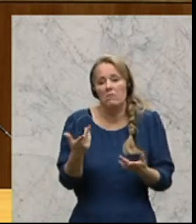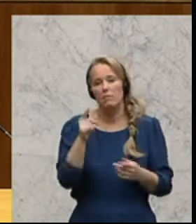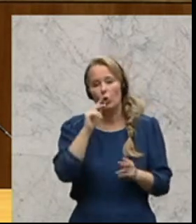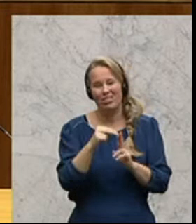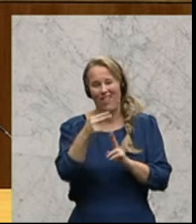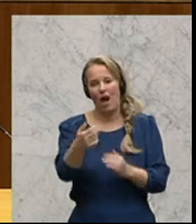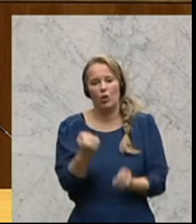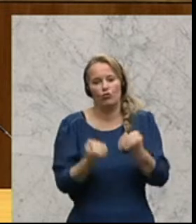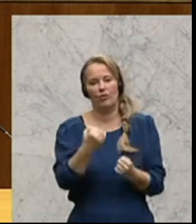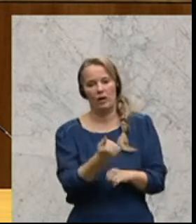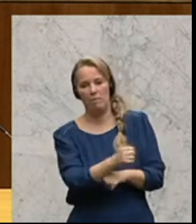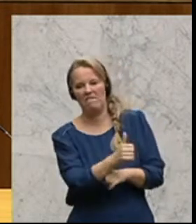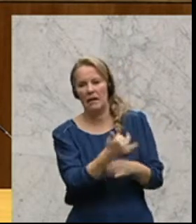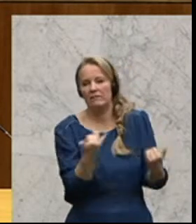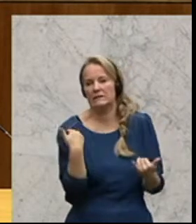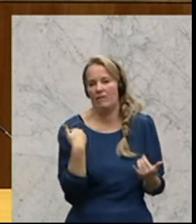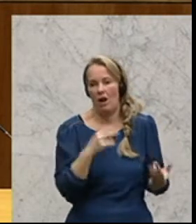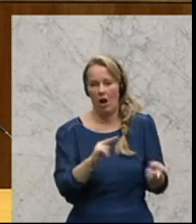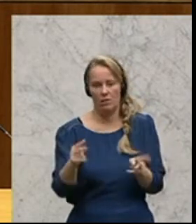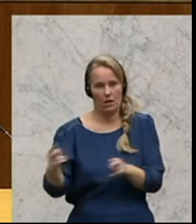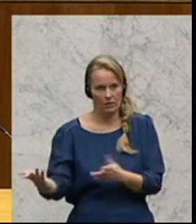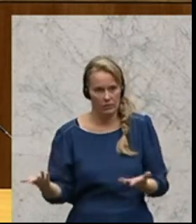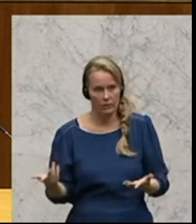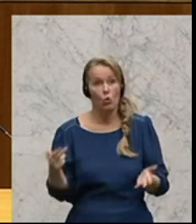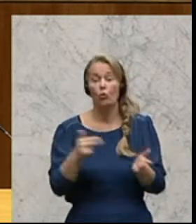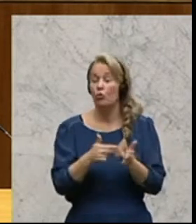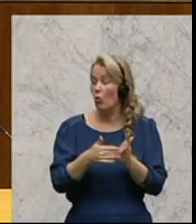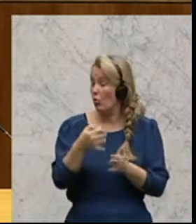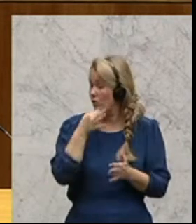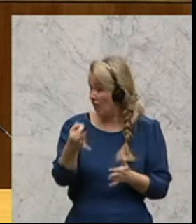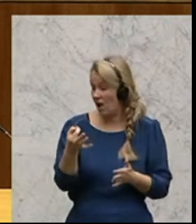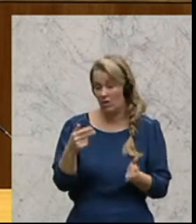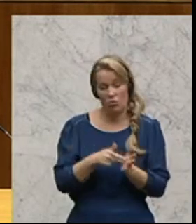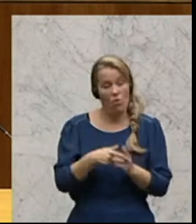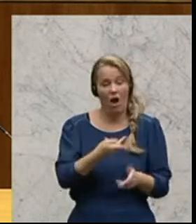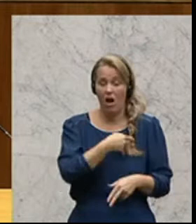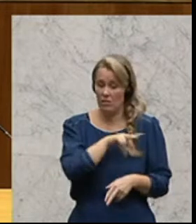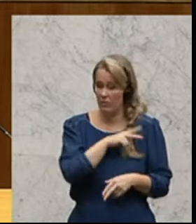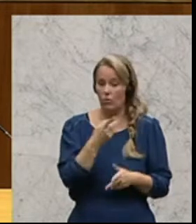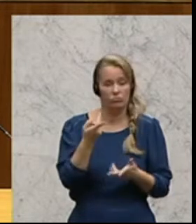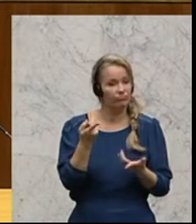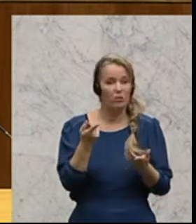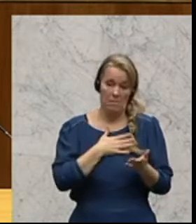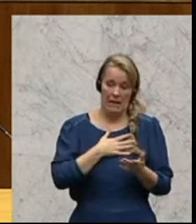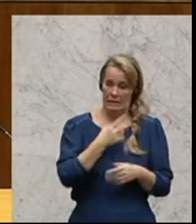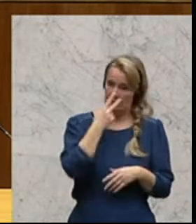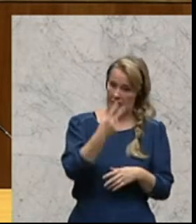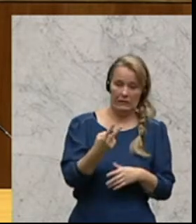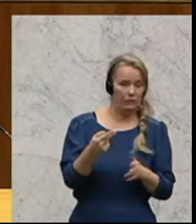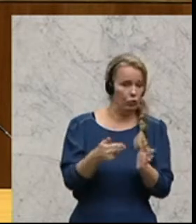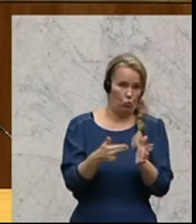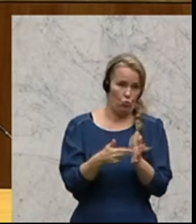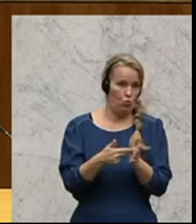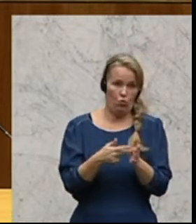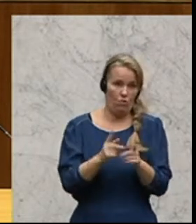bewerten. Und das Zweite ist natürlich, dass wir auch noch die Fragen beantworten müssen, die aus meiner Sicht des